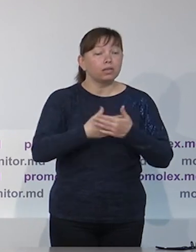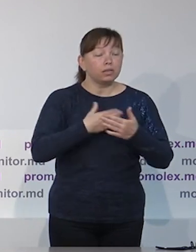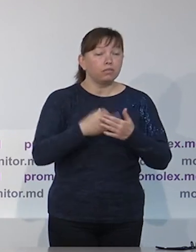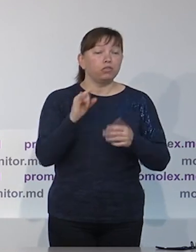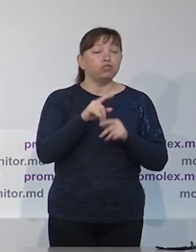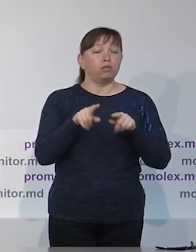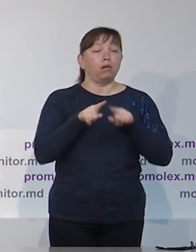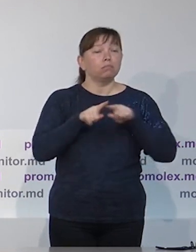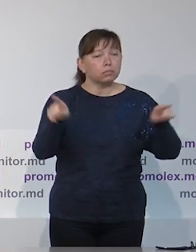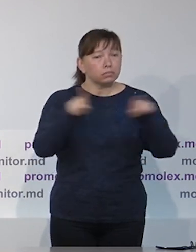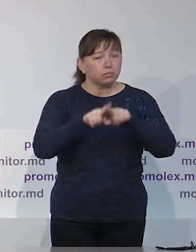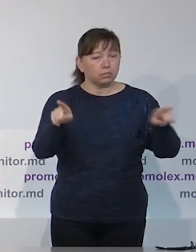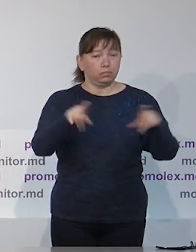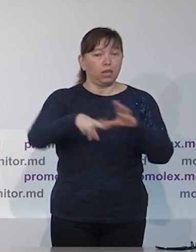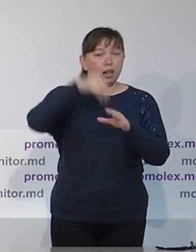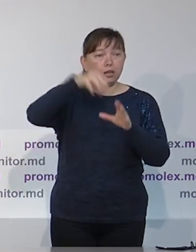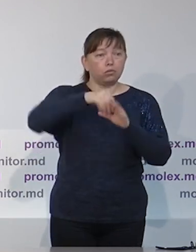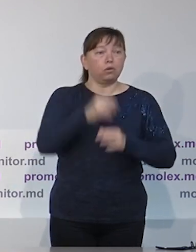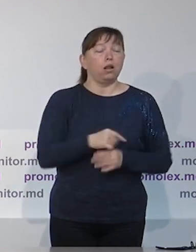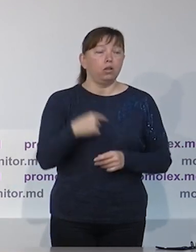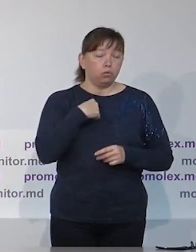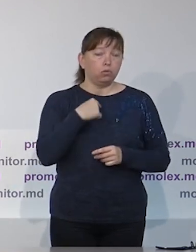все эти проблемы необходимо